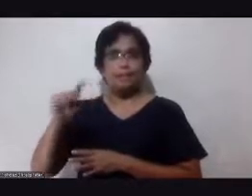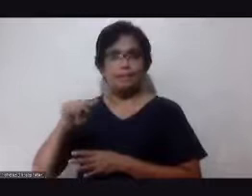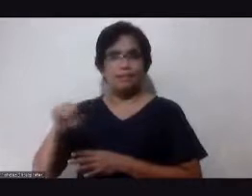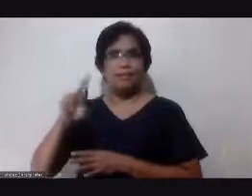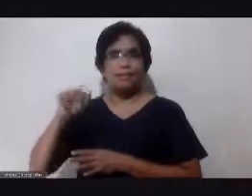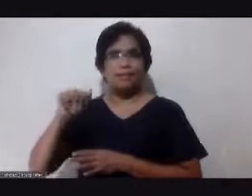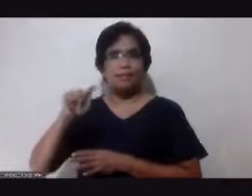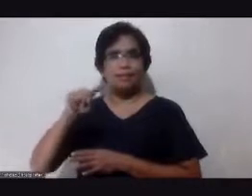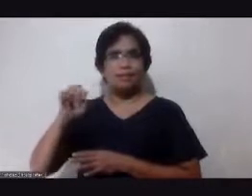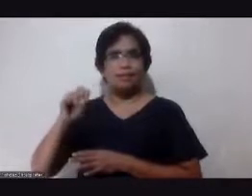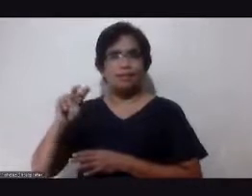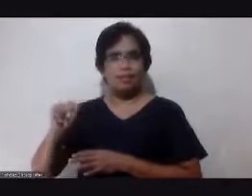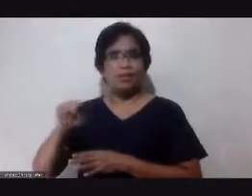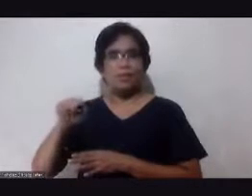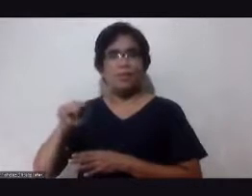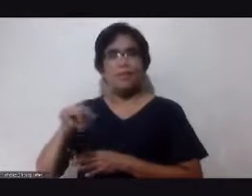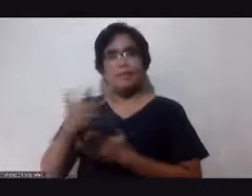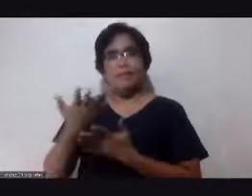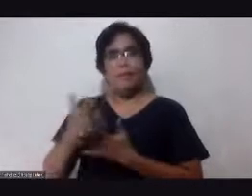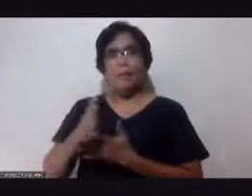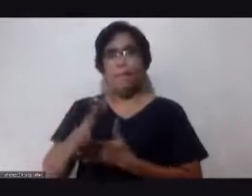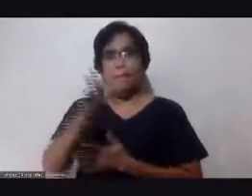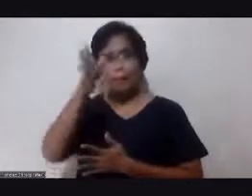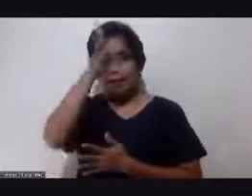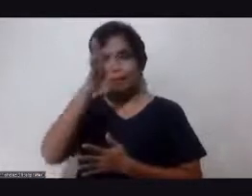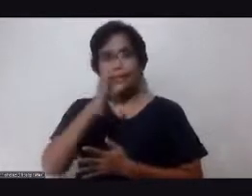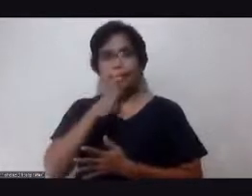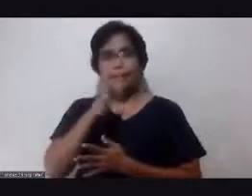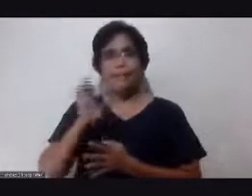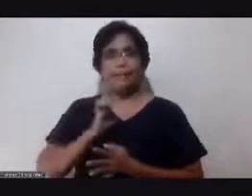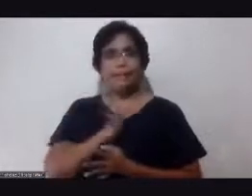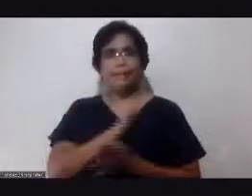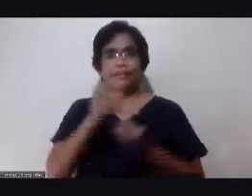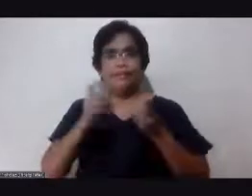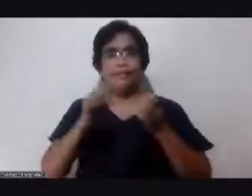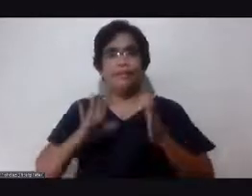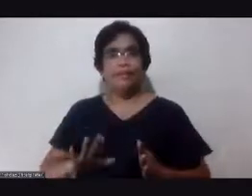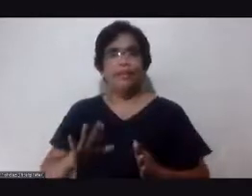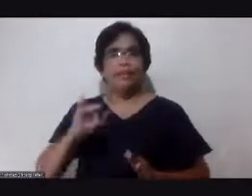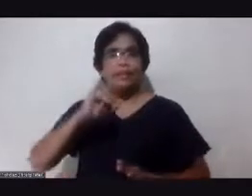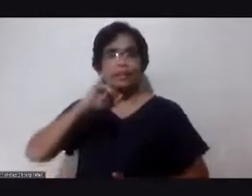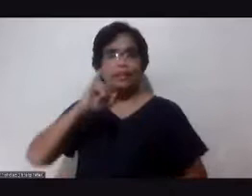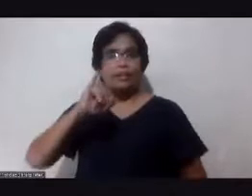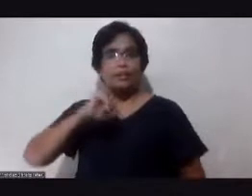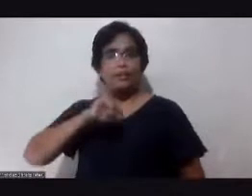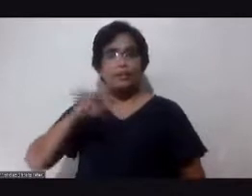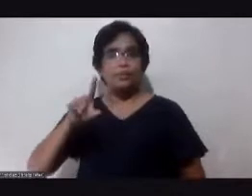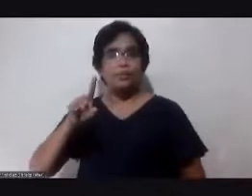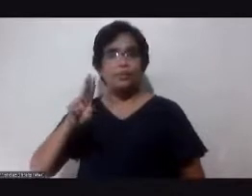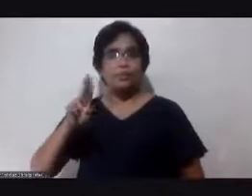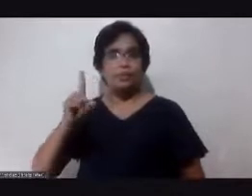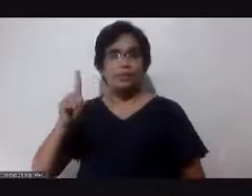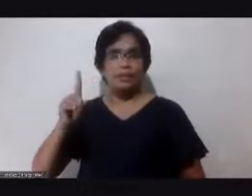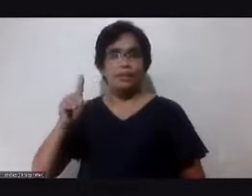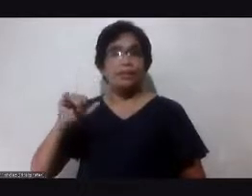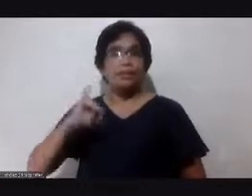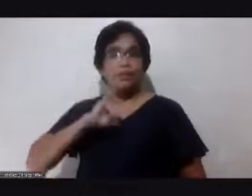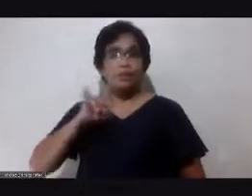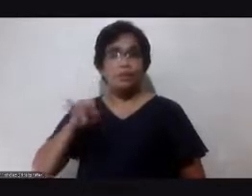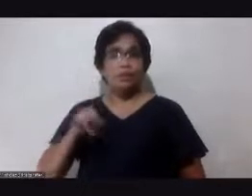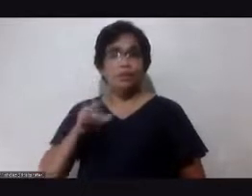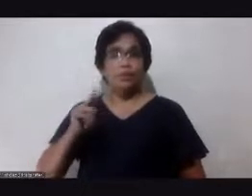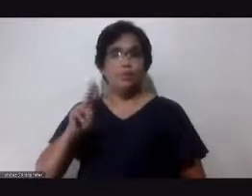magulang ng ating executive director, na si Judy Chiazon, ng BNI Taguig Region. Si